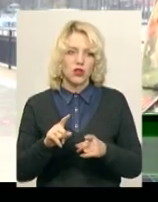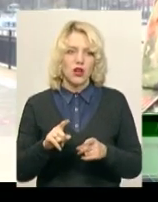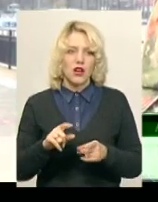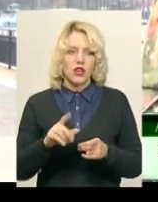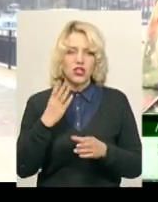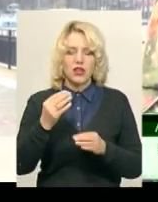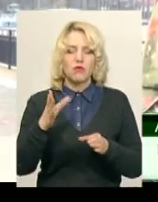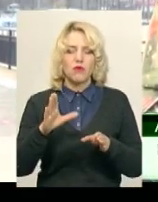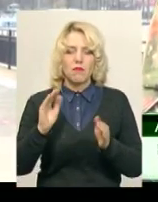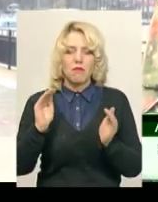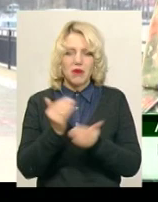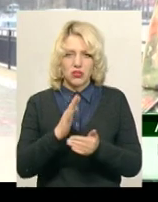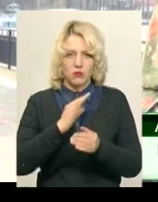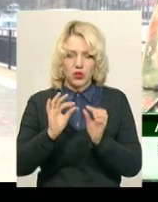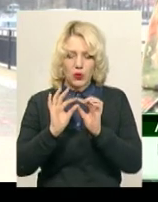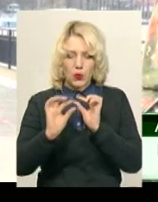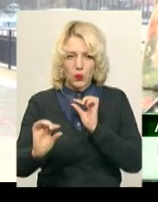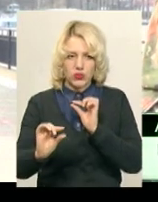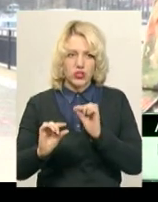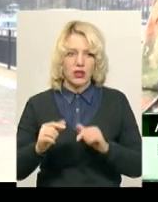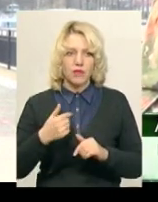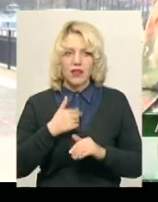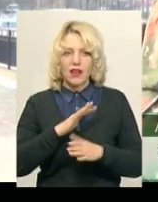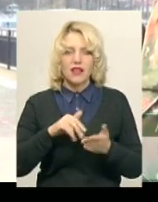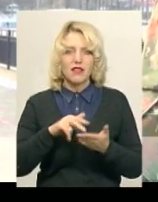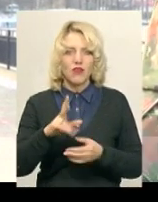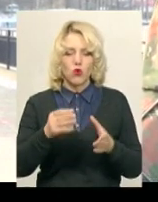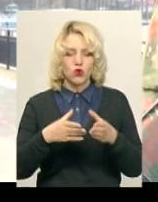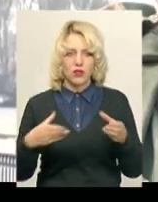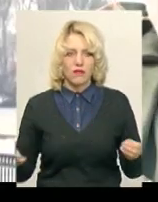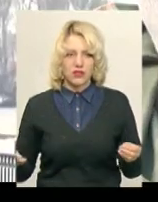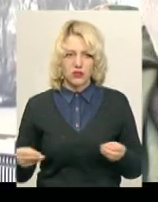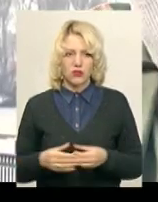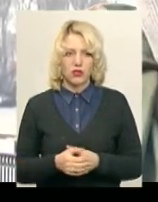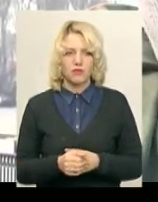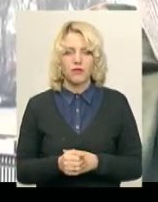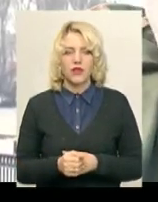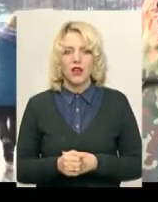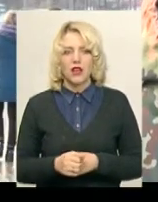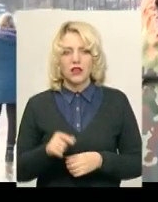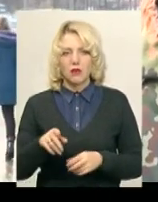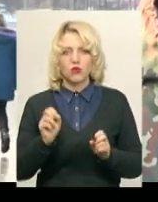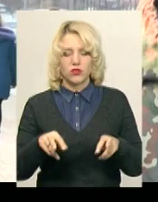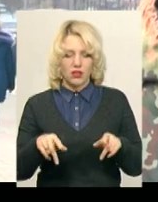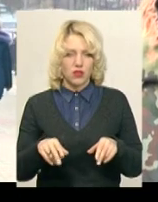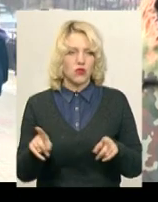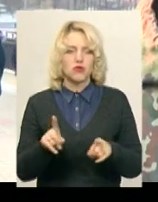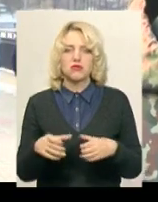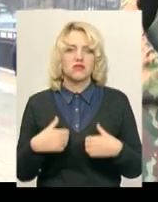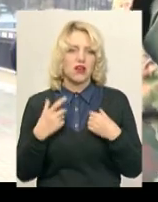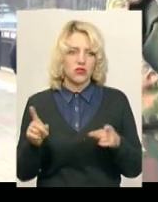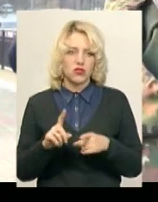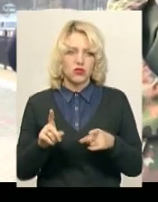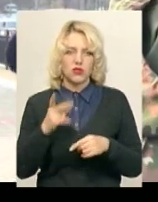виходжу весною, коли лед чорний, бо то, що він не попереджує. Можна танцювати там, а чому має бути страшно.